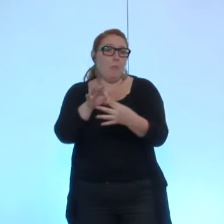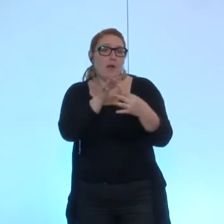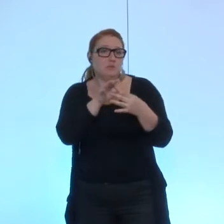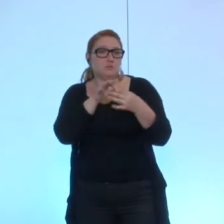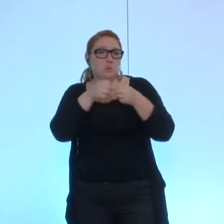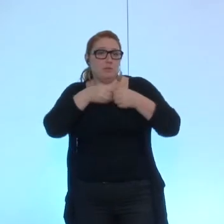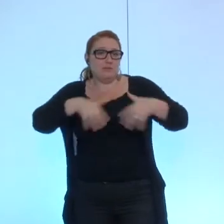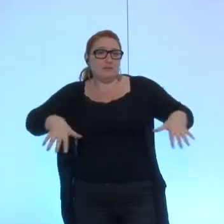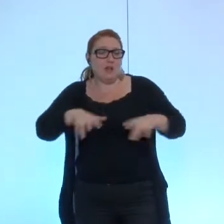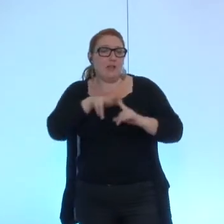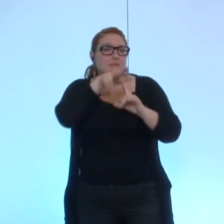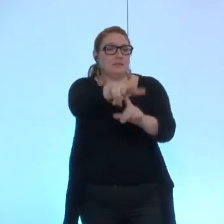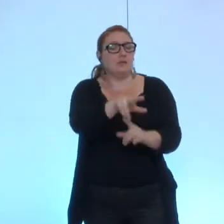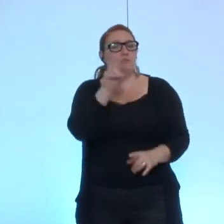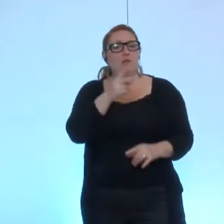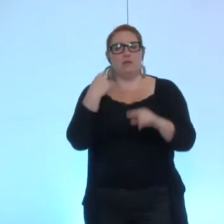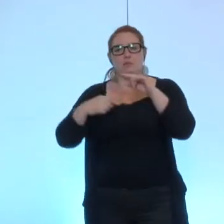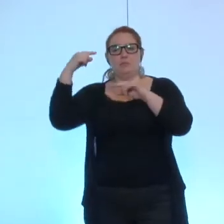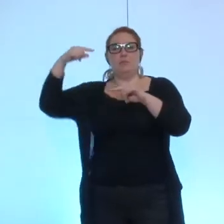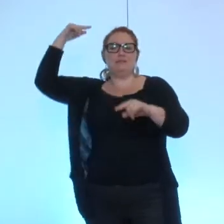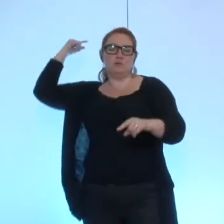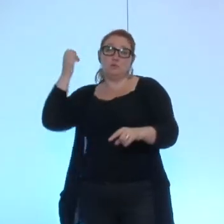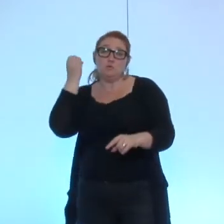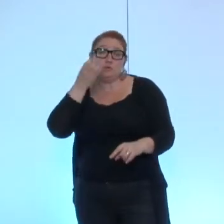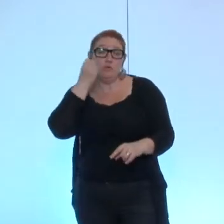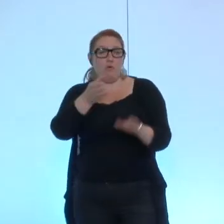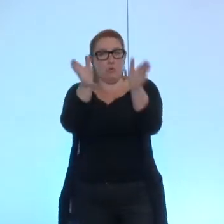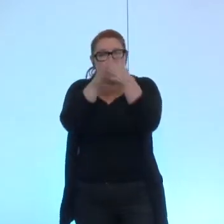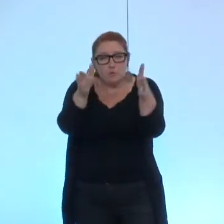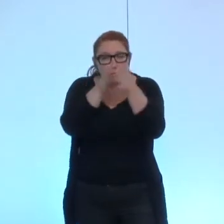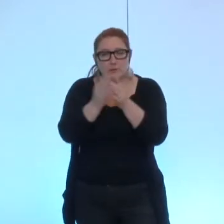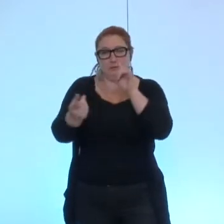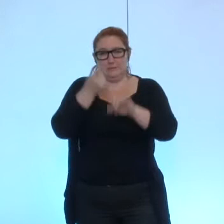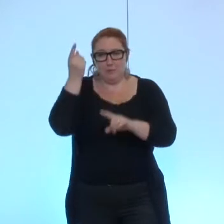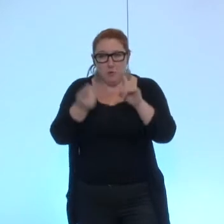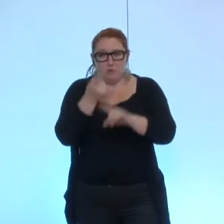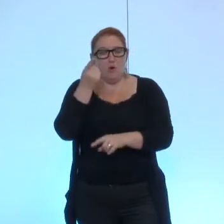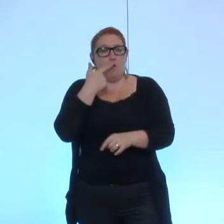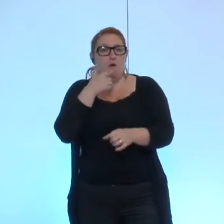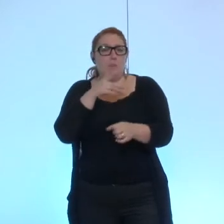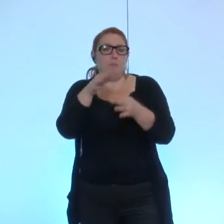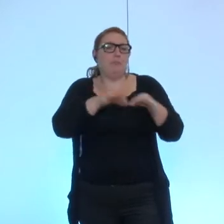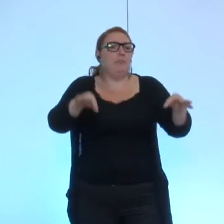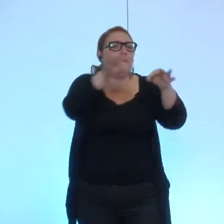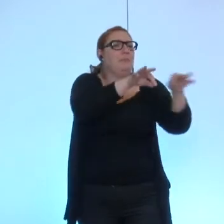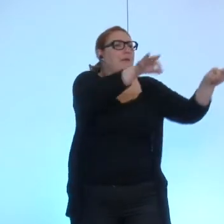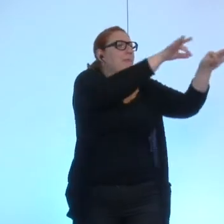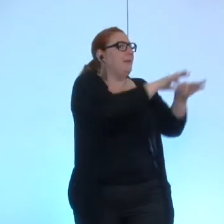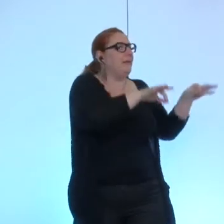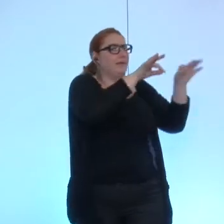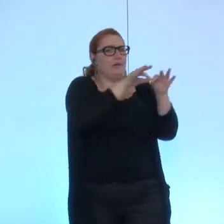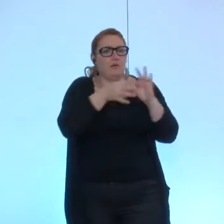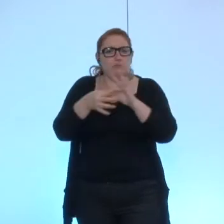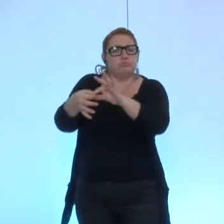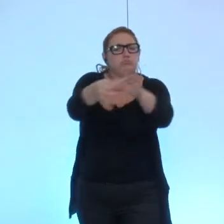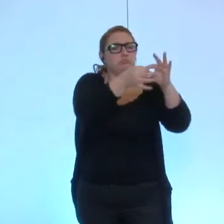dans les précédents mandats nous avions souvent demandé à ce qu'il y ait une préoccupation lorsque vous alliez dans des pays avec en coopération avec